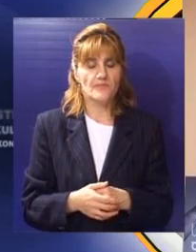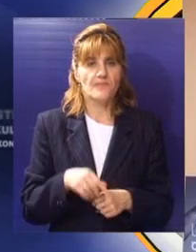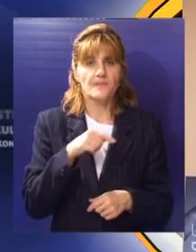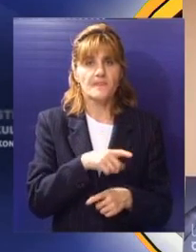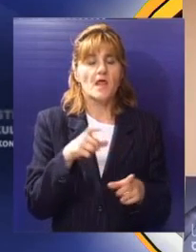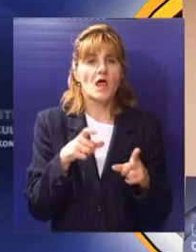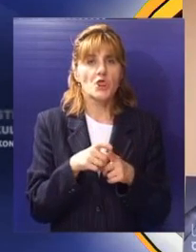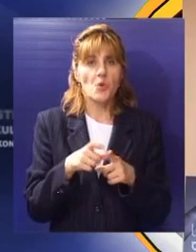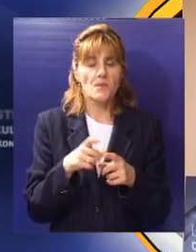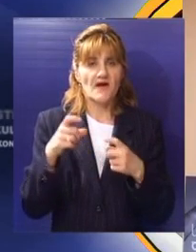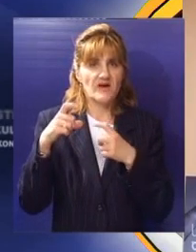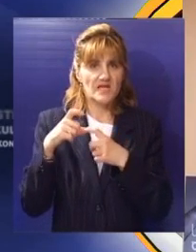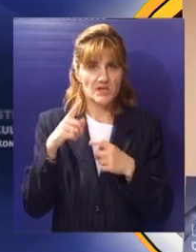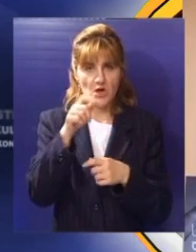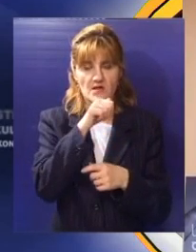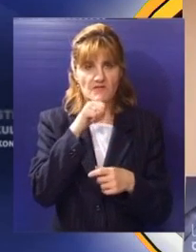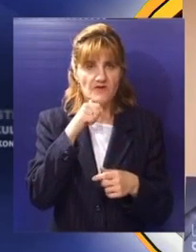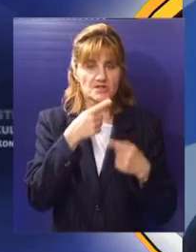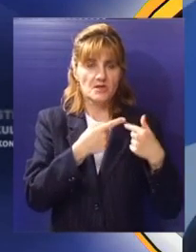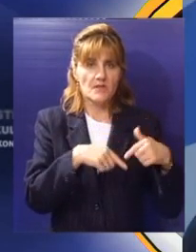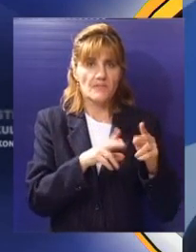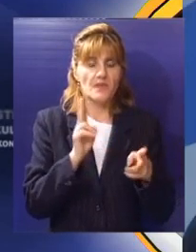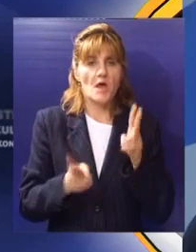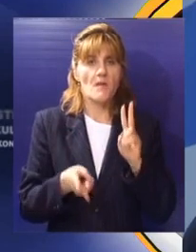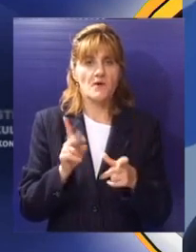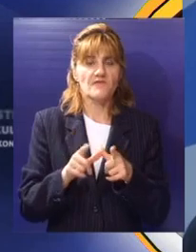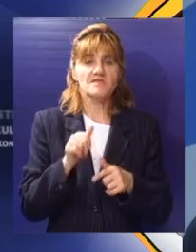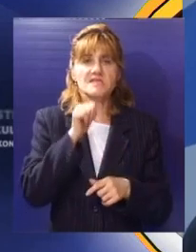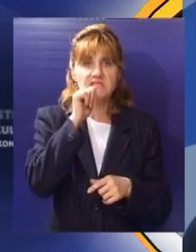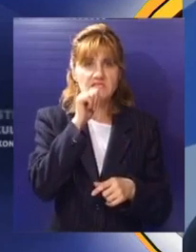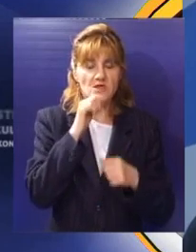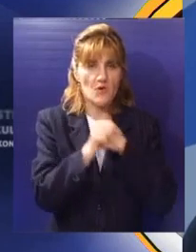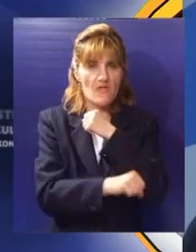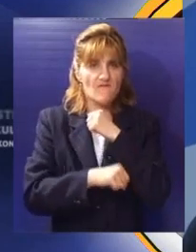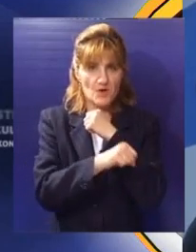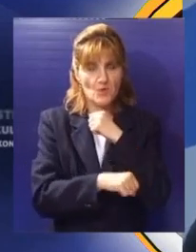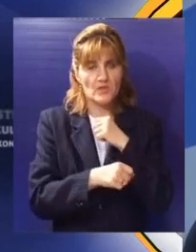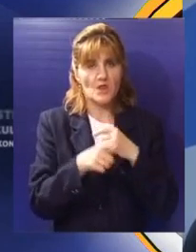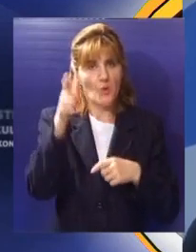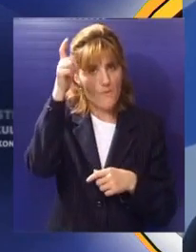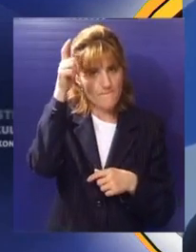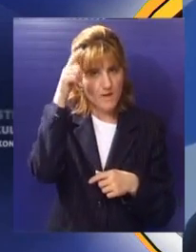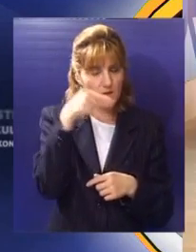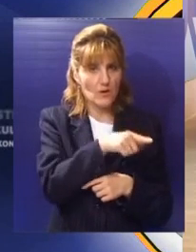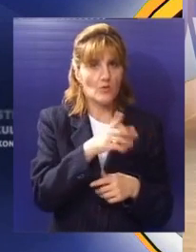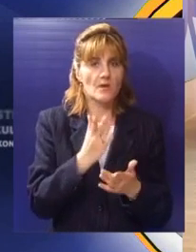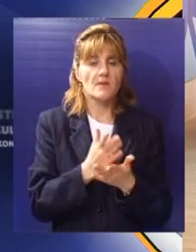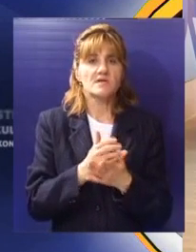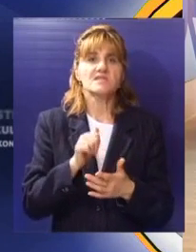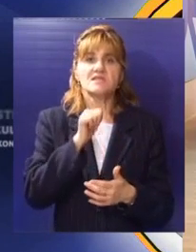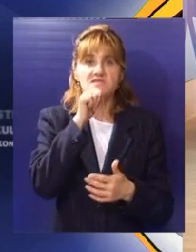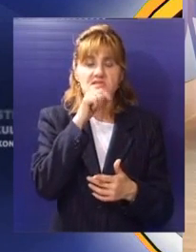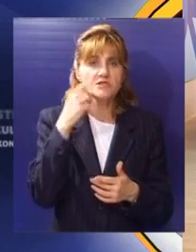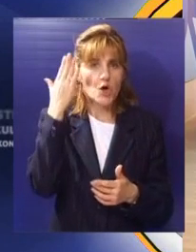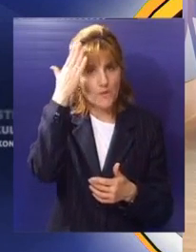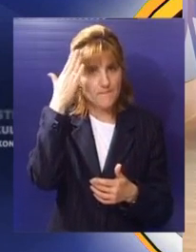Dubravka Stojanović je vanredna profesorka na Odeljenju za istoriju Filozofskog fakulteta u Beogradu. Predstavnica je prekretničke nacionalne škole istorijskog